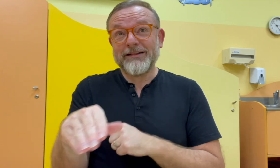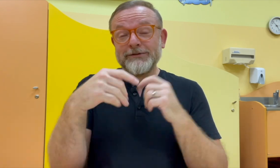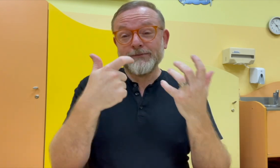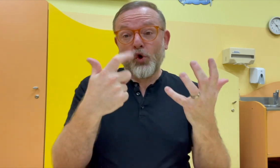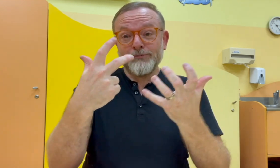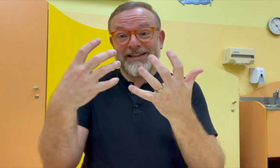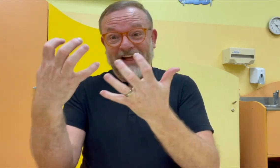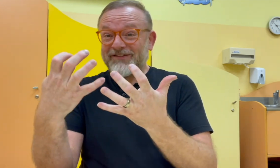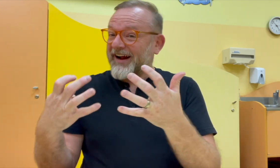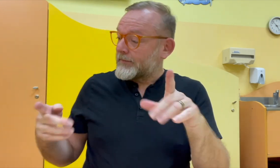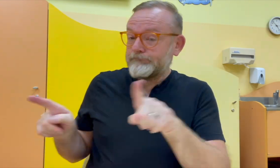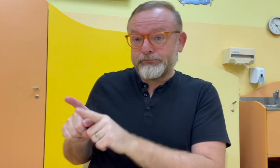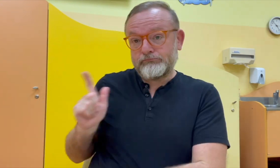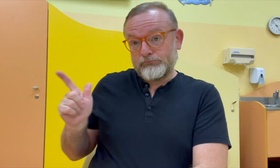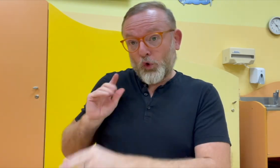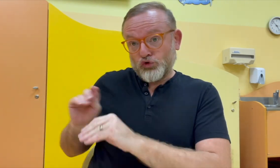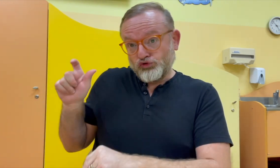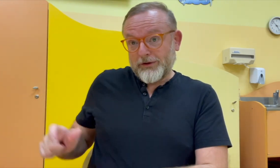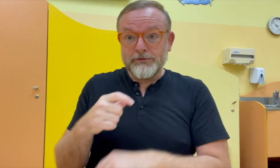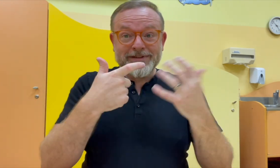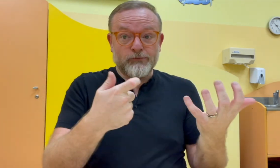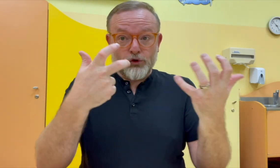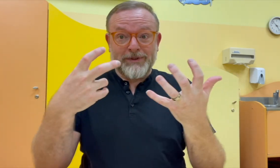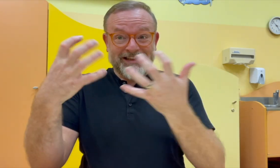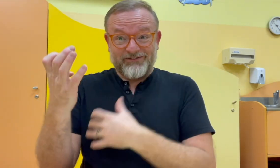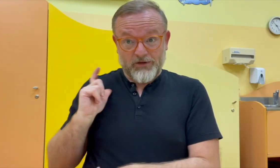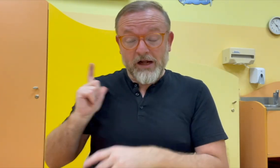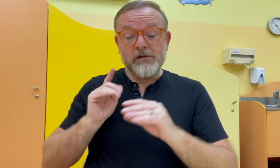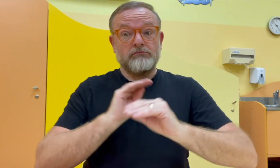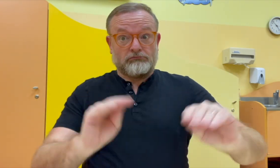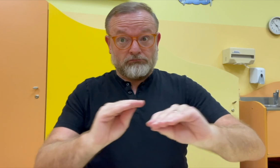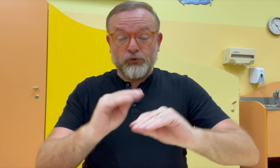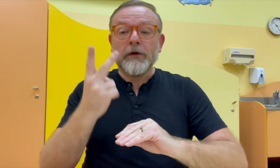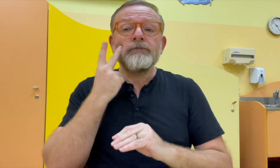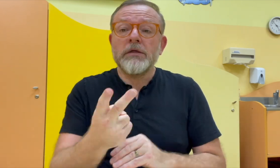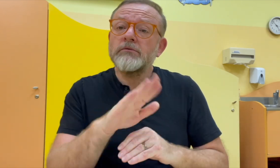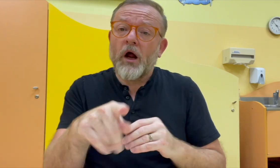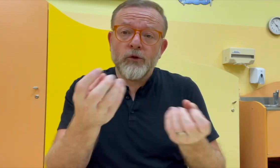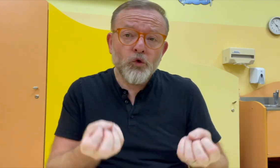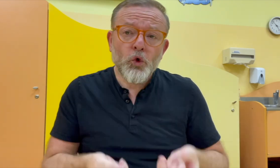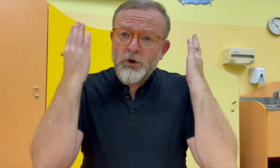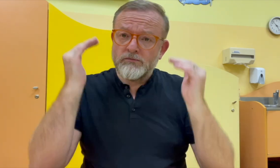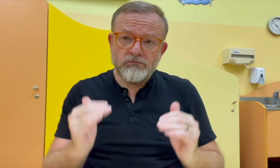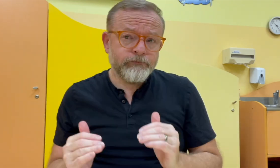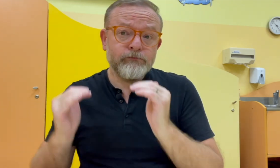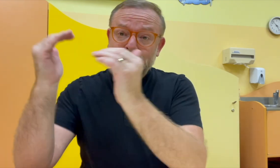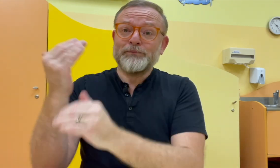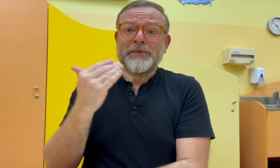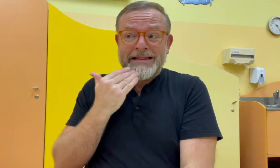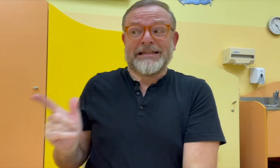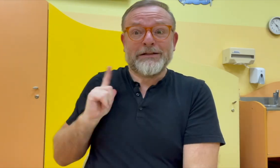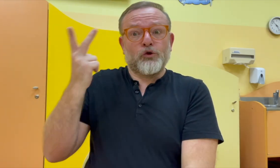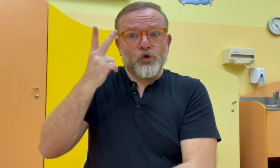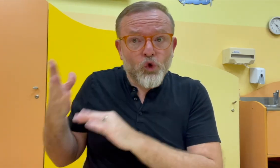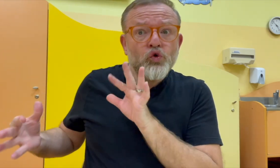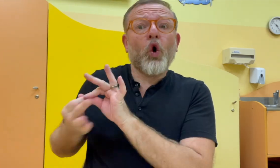jsou schopné mnohem rychleji se naučit tu danou látku. Já jsem vyučovala od sedmého do devátého ročníku a opravdu jsem viděla, jak